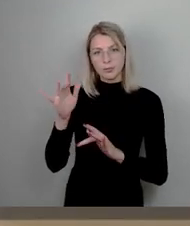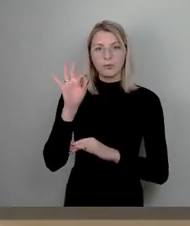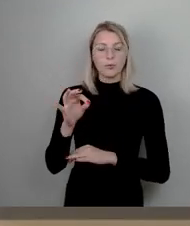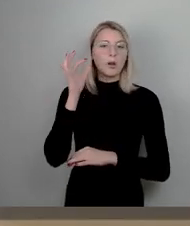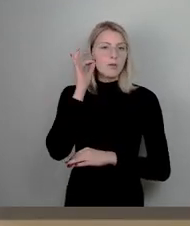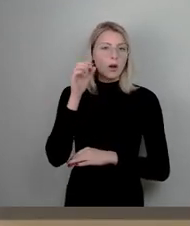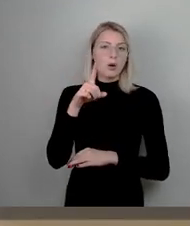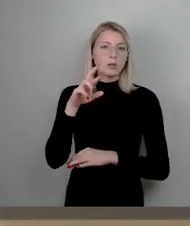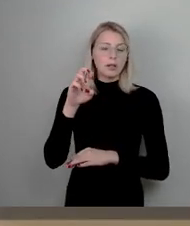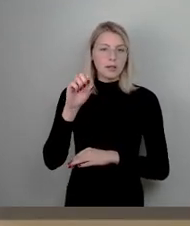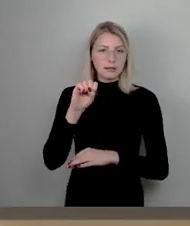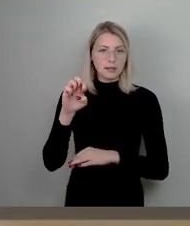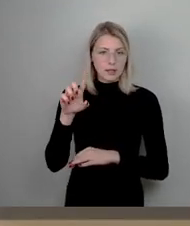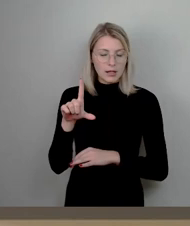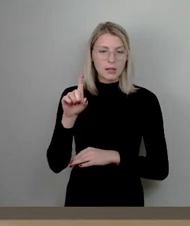-Zagatowski.